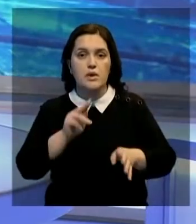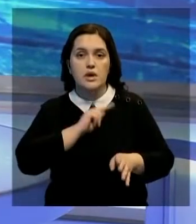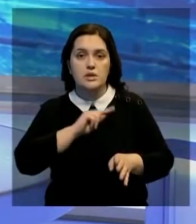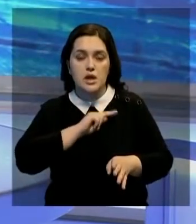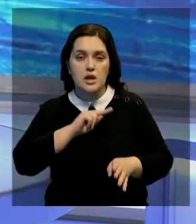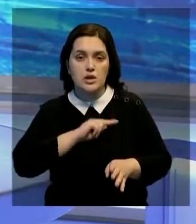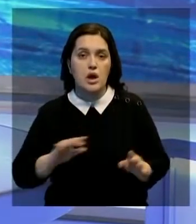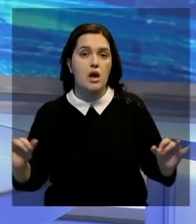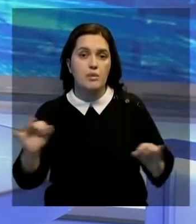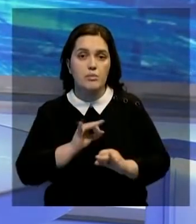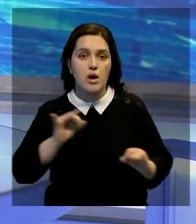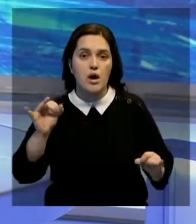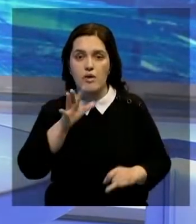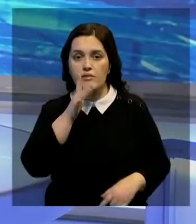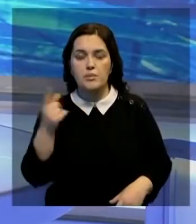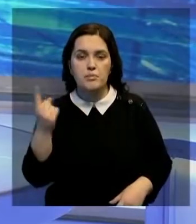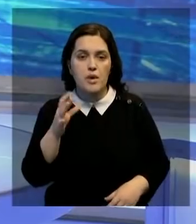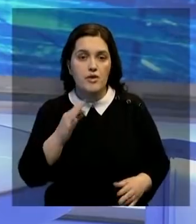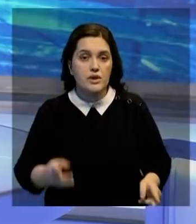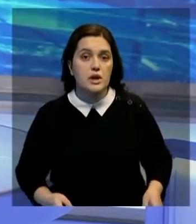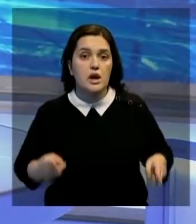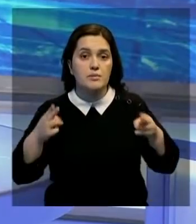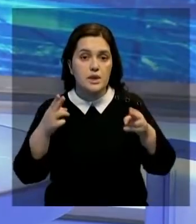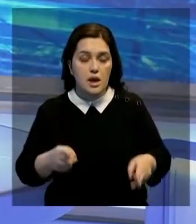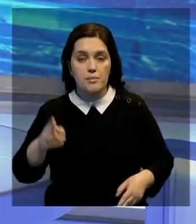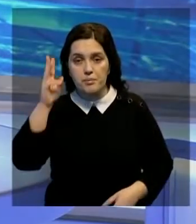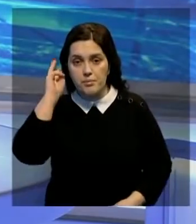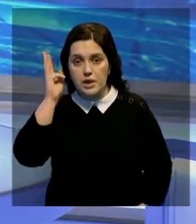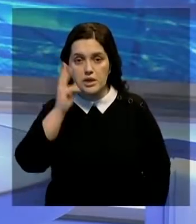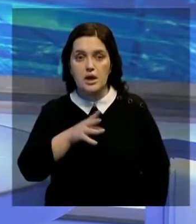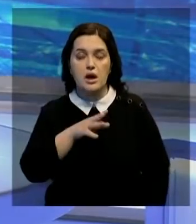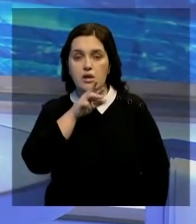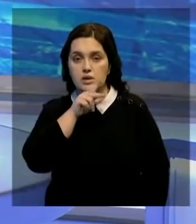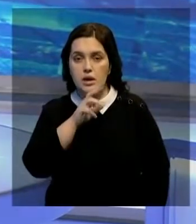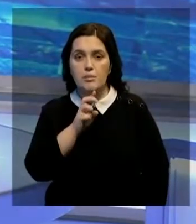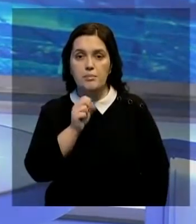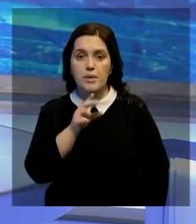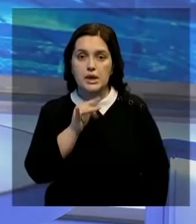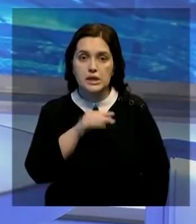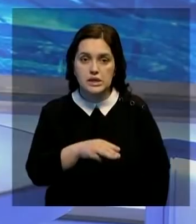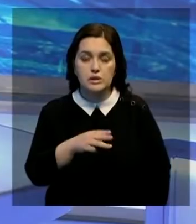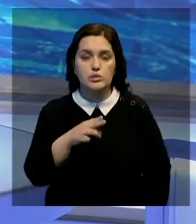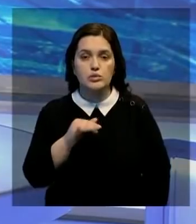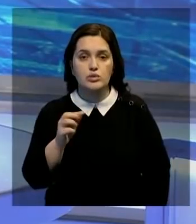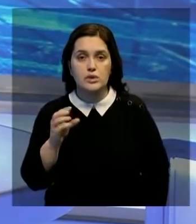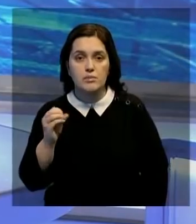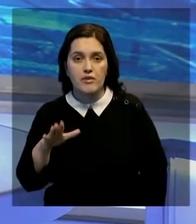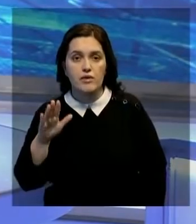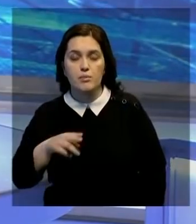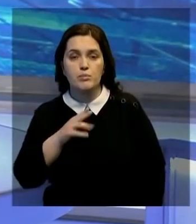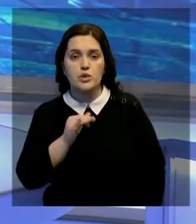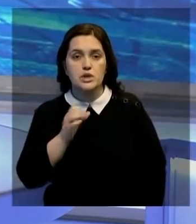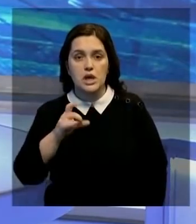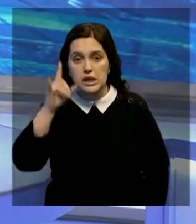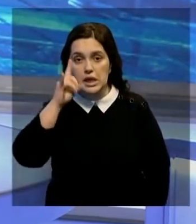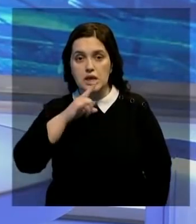Экономическое и культурное сотрудничество обсуждали во время первого официального визита посла нашей страны в Корее, Бакыта Дюсинбаева